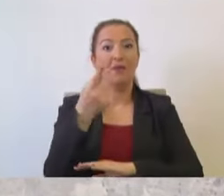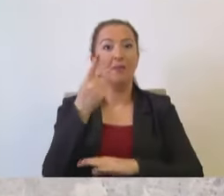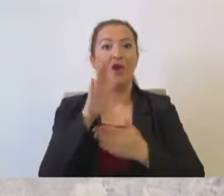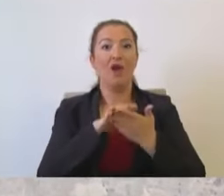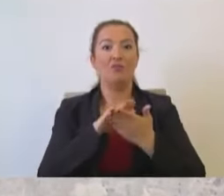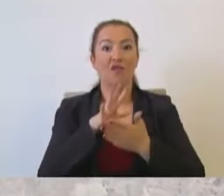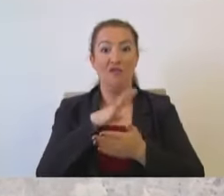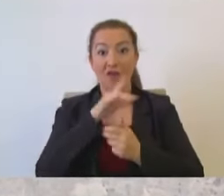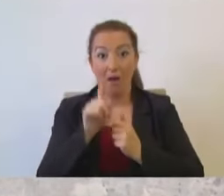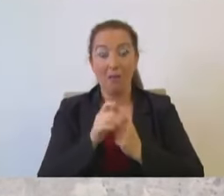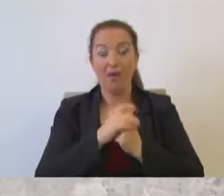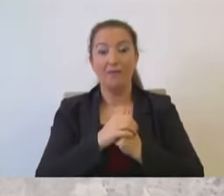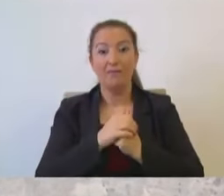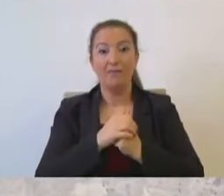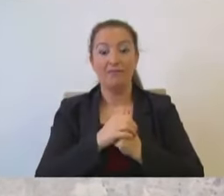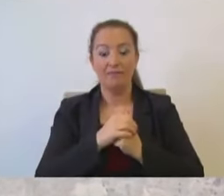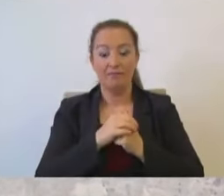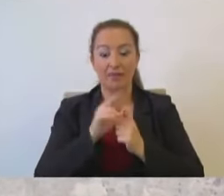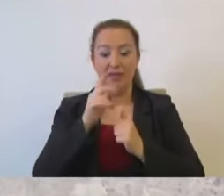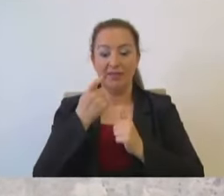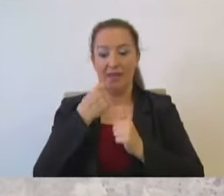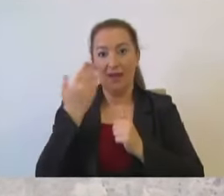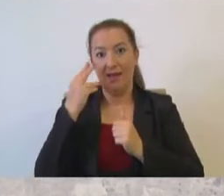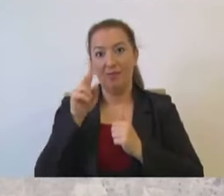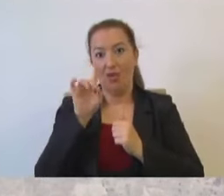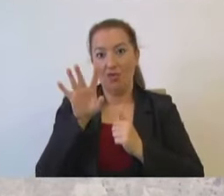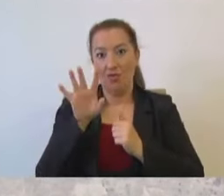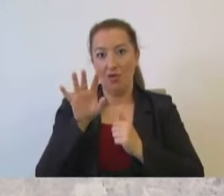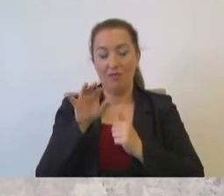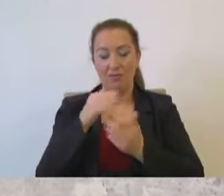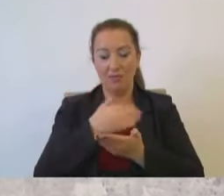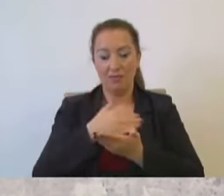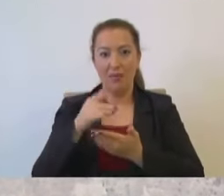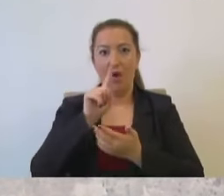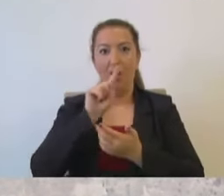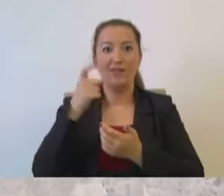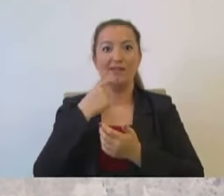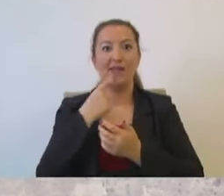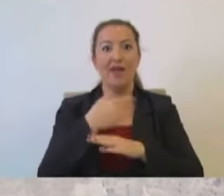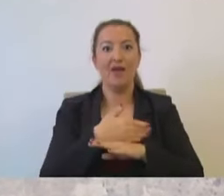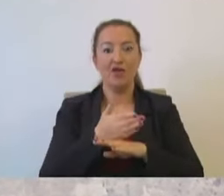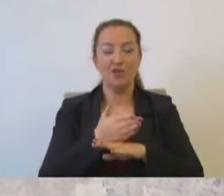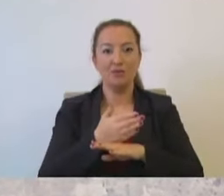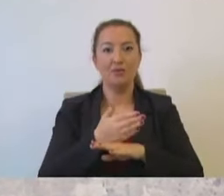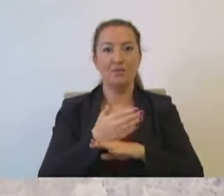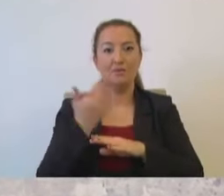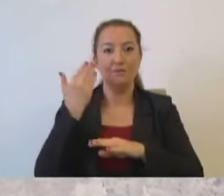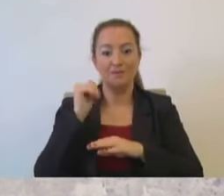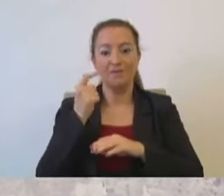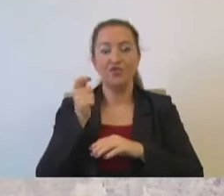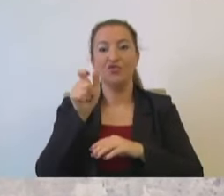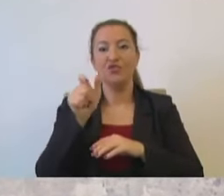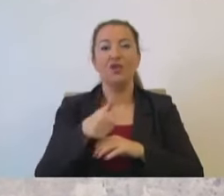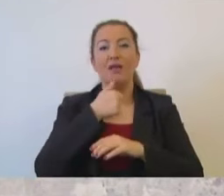arkadaşımız var mı? Yıl 2014, üzerinden 10 yıl geçmiş. Geçen gün iş